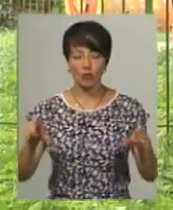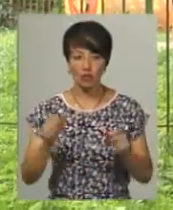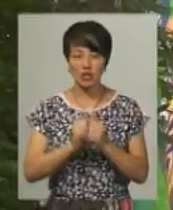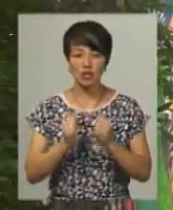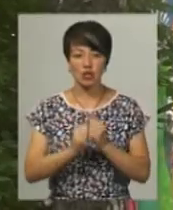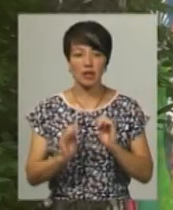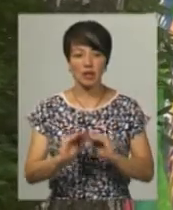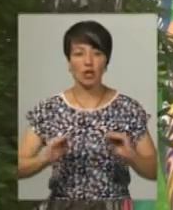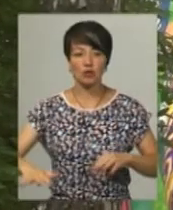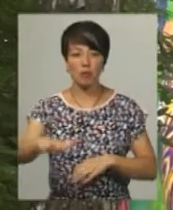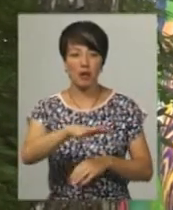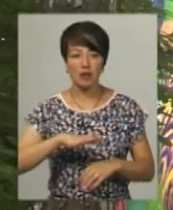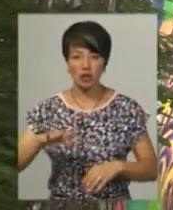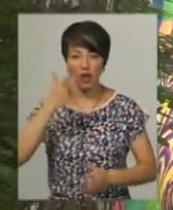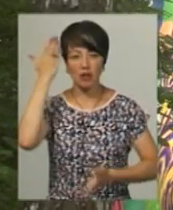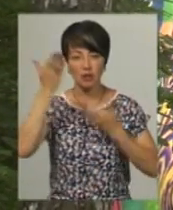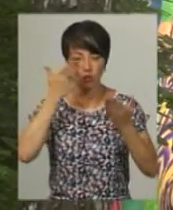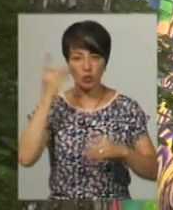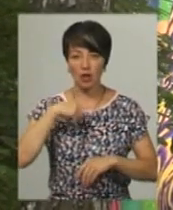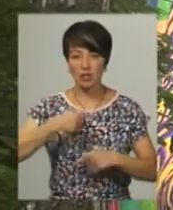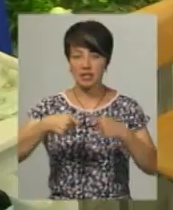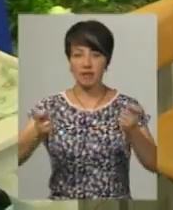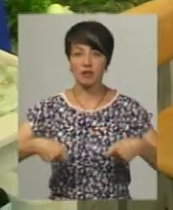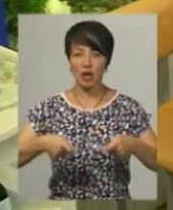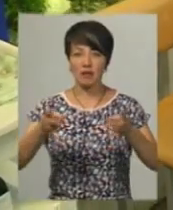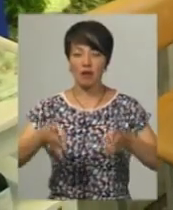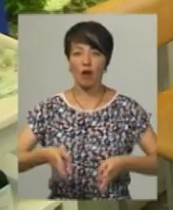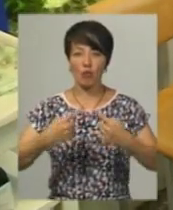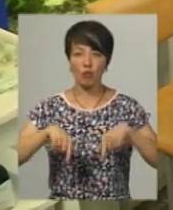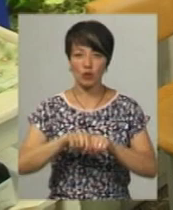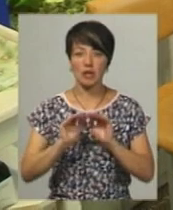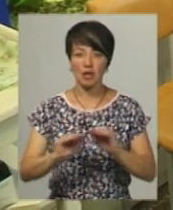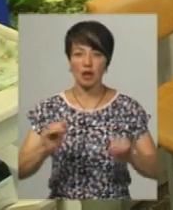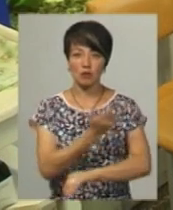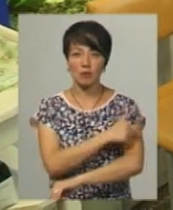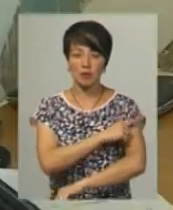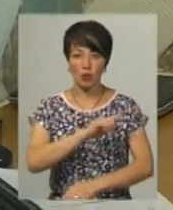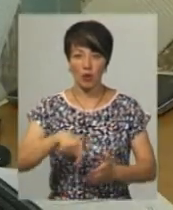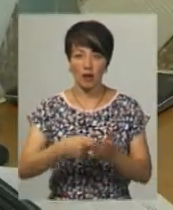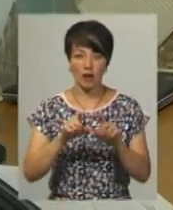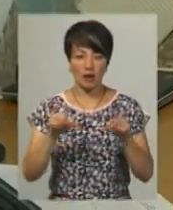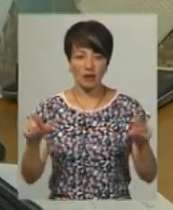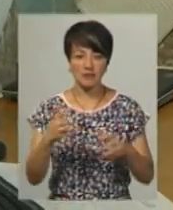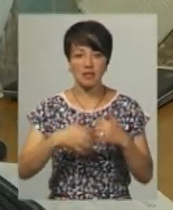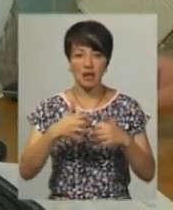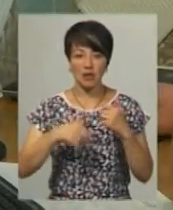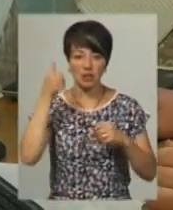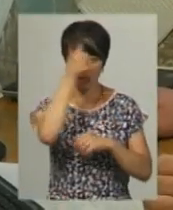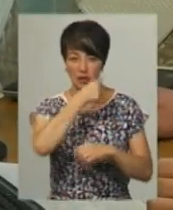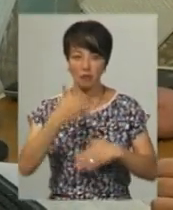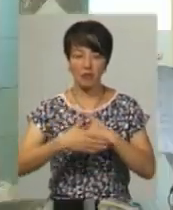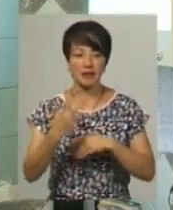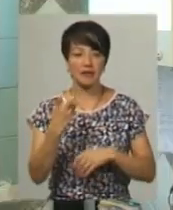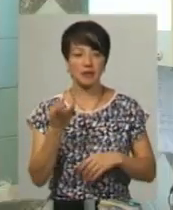найчастіше на дитячих майданчиках та аттракціонах, каже завідуючий травмпунктом дитячої міської лікарні Віктор Стельмах. В середньому за рік таких звернень